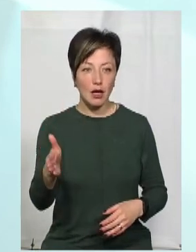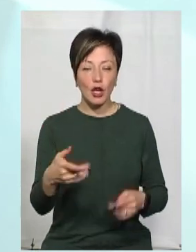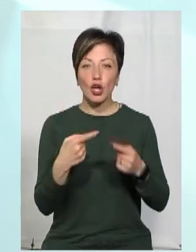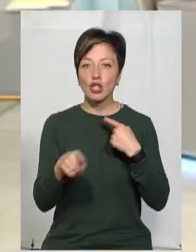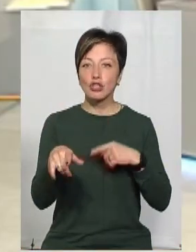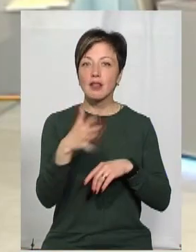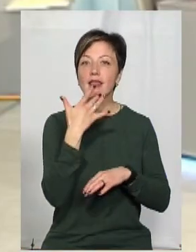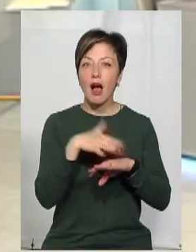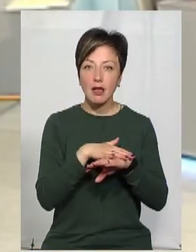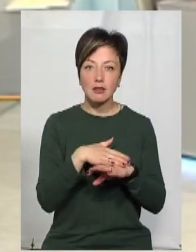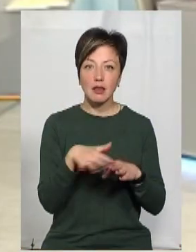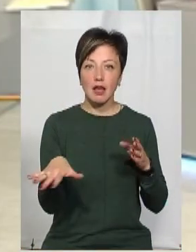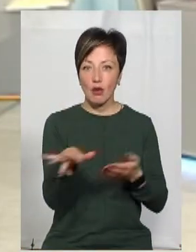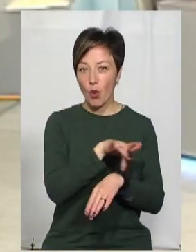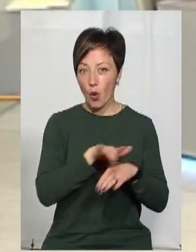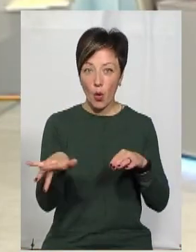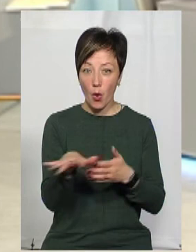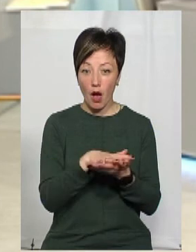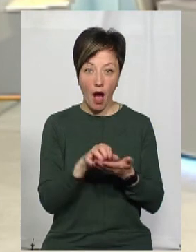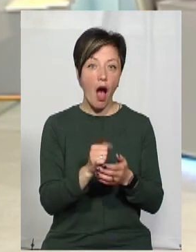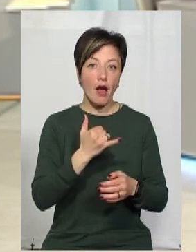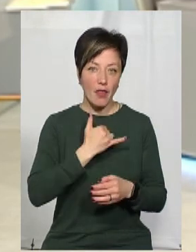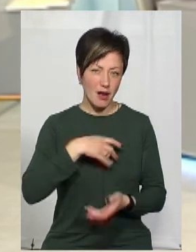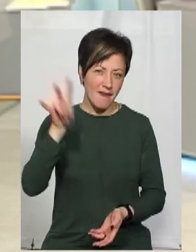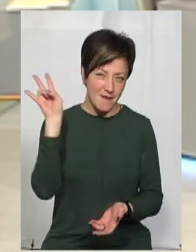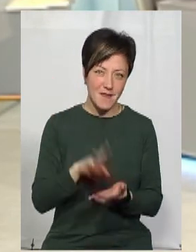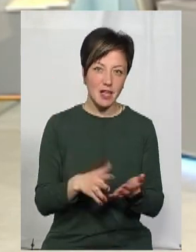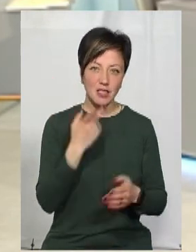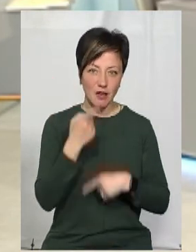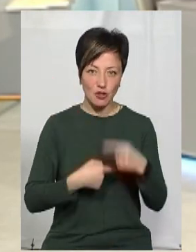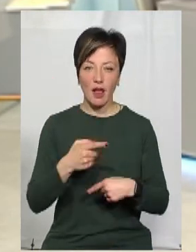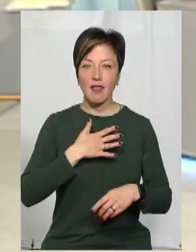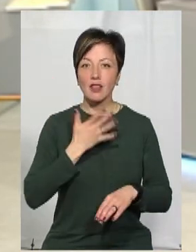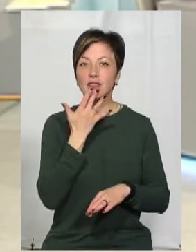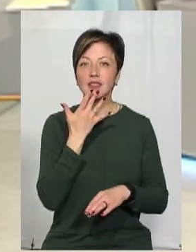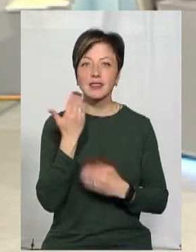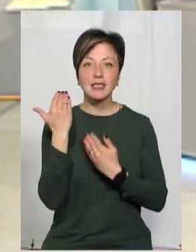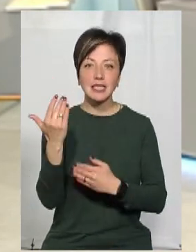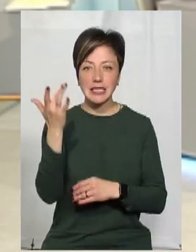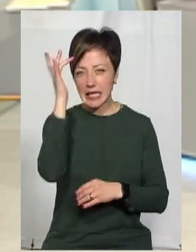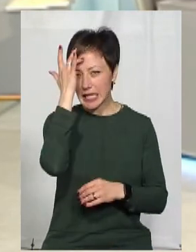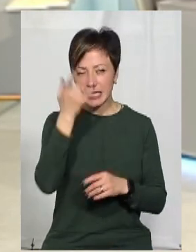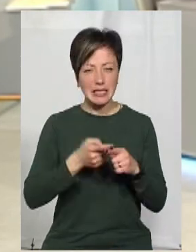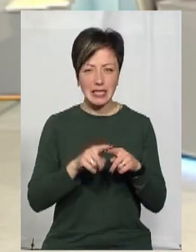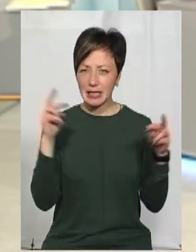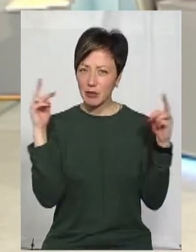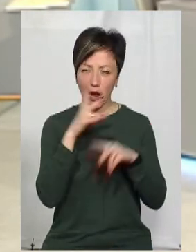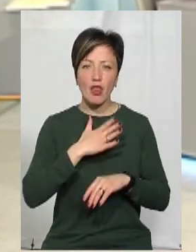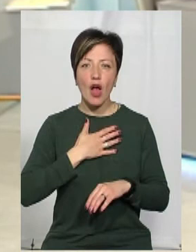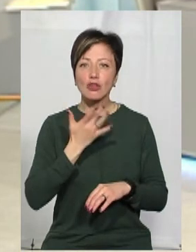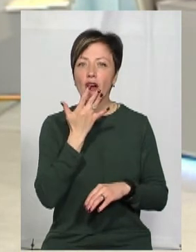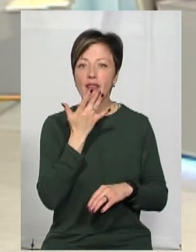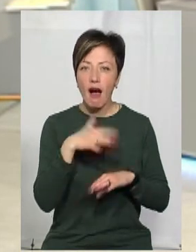Другі нації повимирали, а наша нація буде, завжди. Каю, що наша нація з Індії. Це неправда. Наша